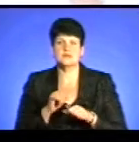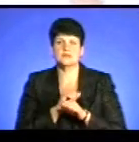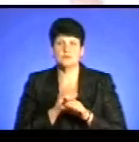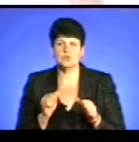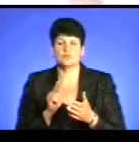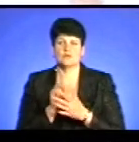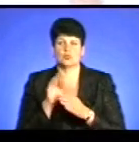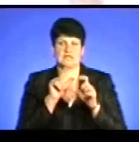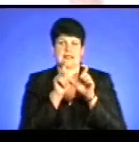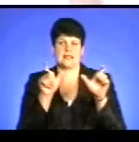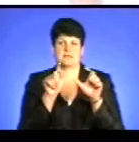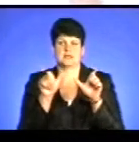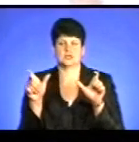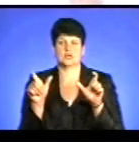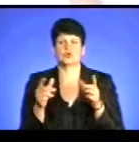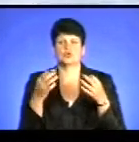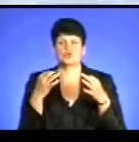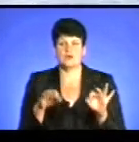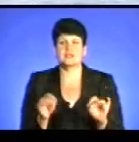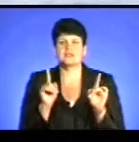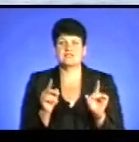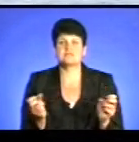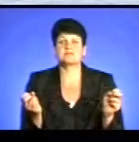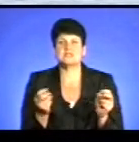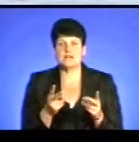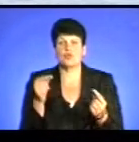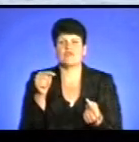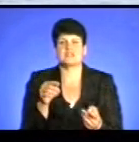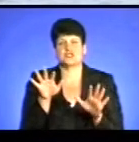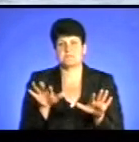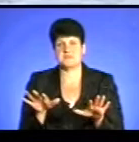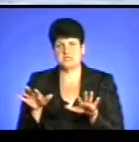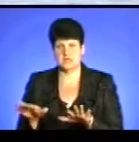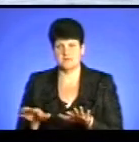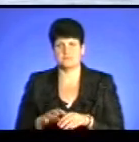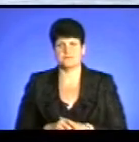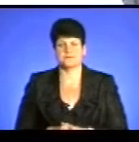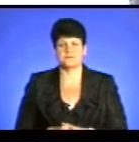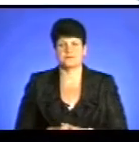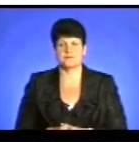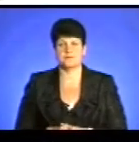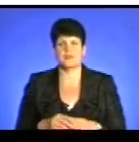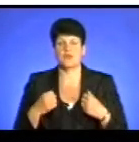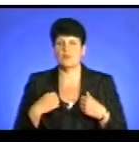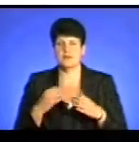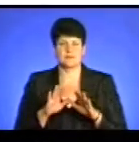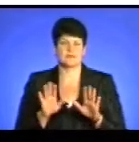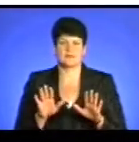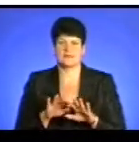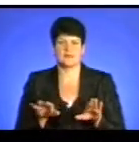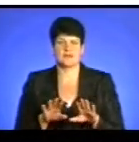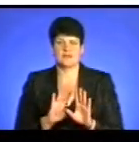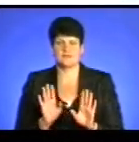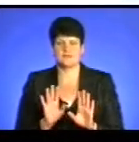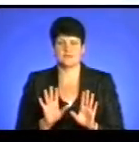таблички. Адже безпечно купатися лише в спеціально визначених для цього місцях. Чи купалися? Ні, ще ні. А чому?